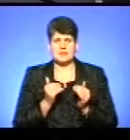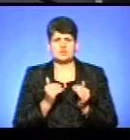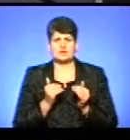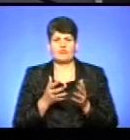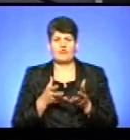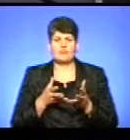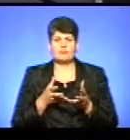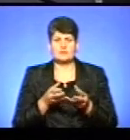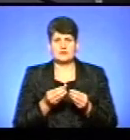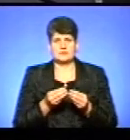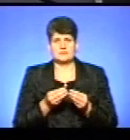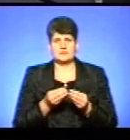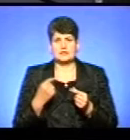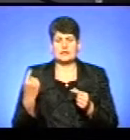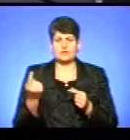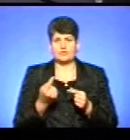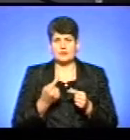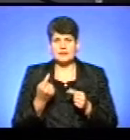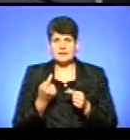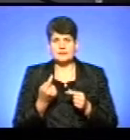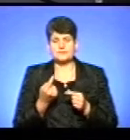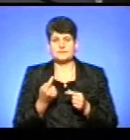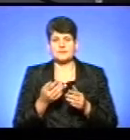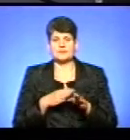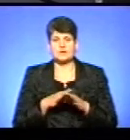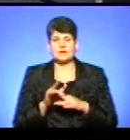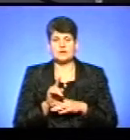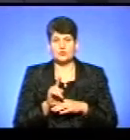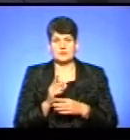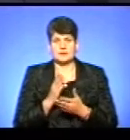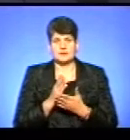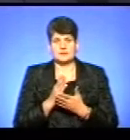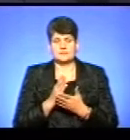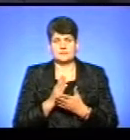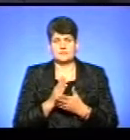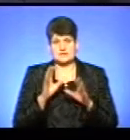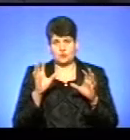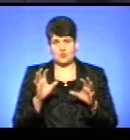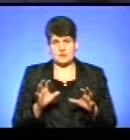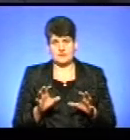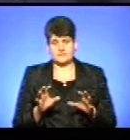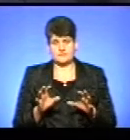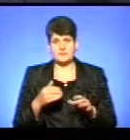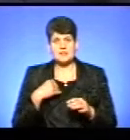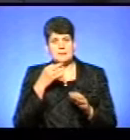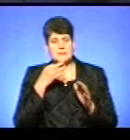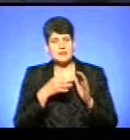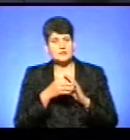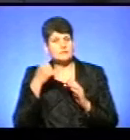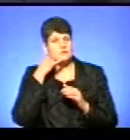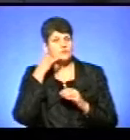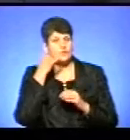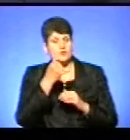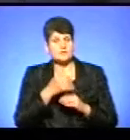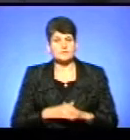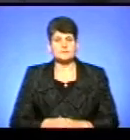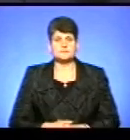в сенсі дотримання всіх норм, які встановлені в законодавстві. Мені підказують до нас, телефонує глядаш.